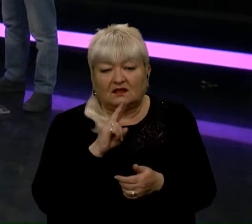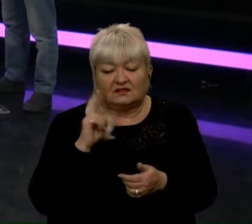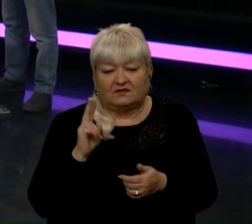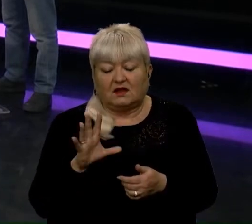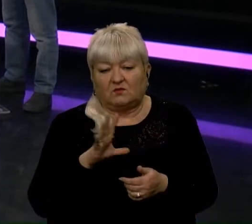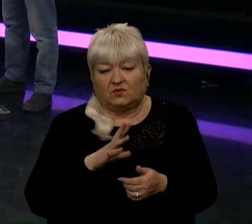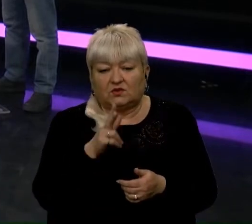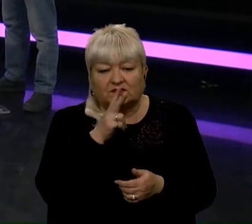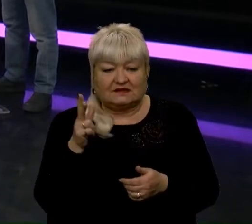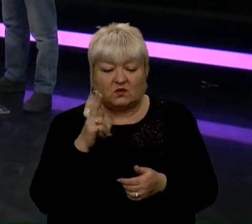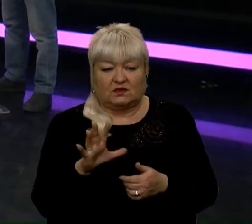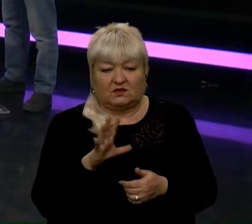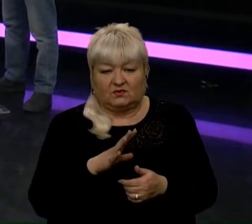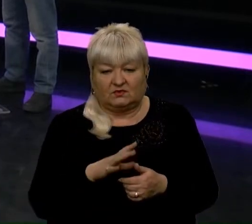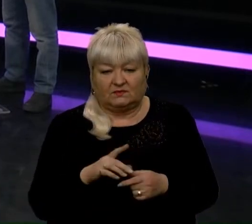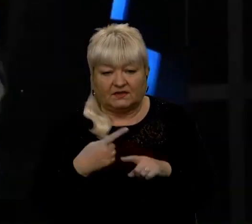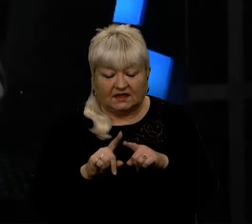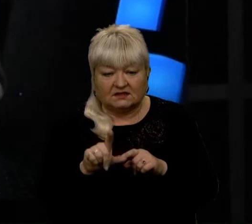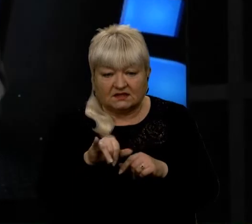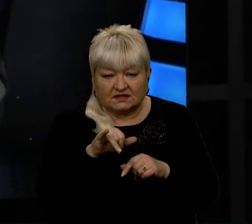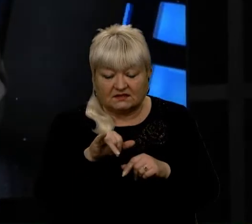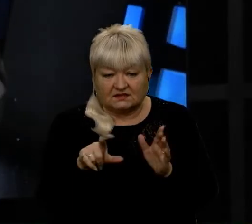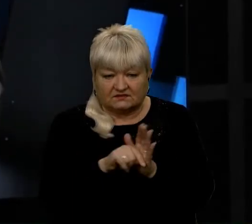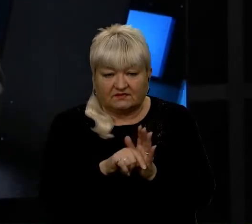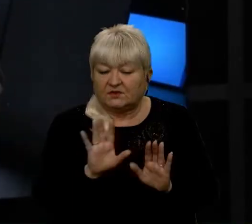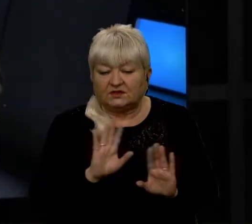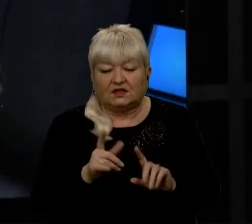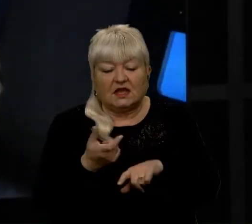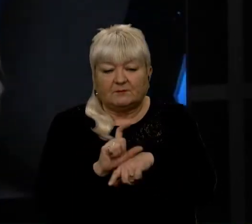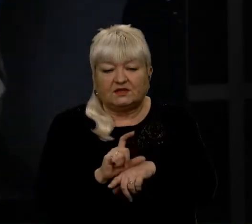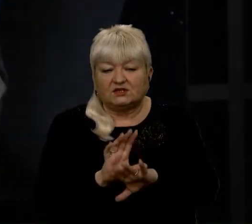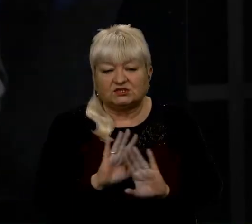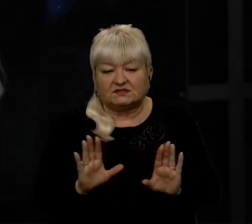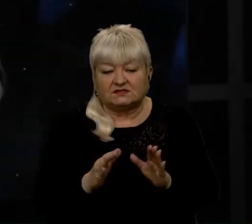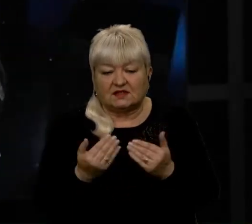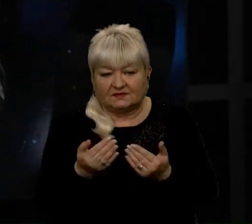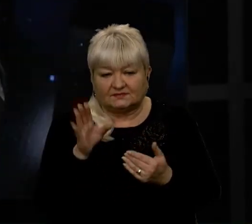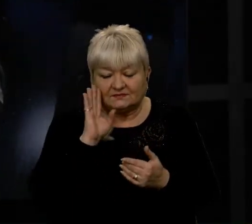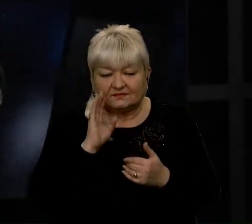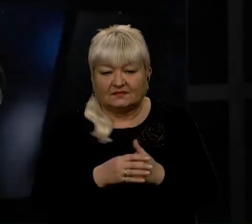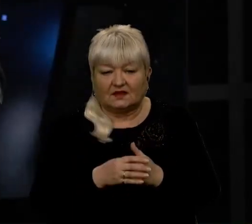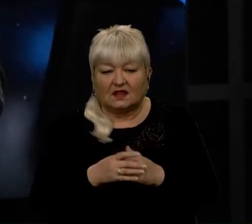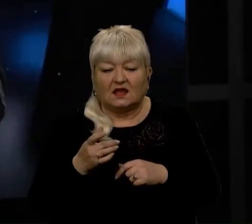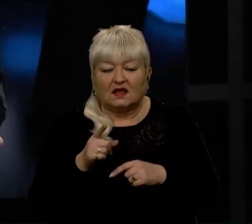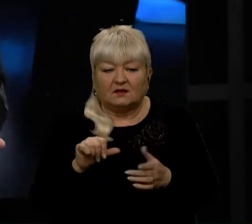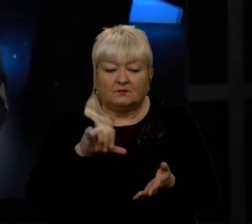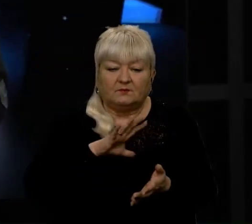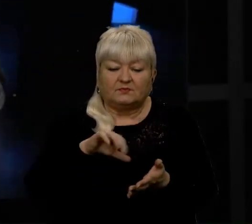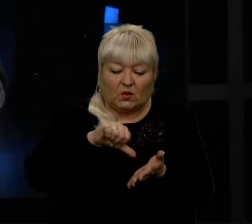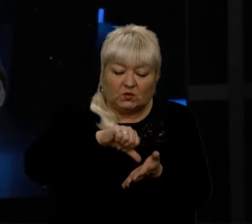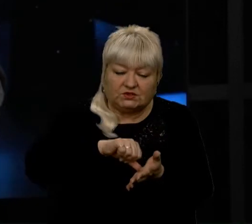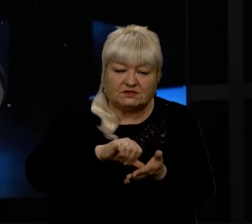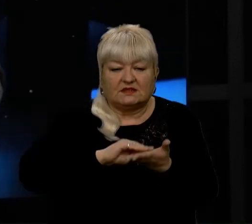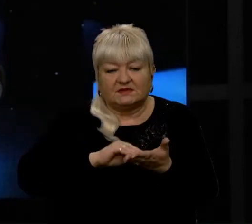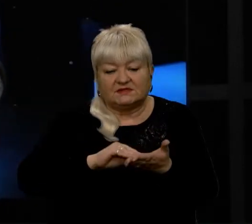були, три роки тому. Це з вами? З вами траплялося? більшість цих випадків було не зі мною. Але я брав участь в написанні скарг,